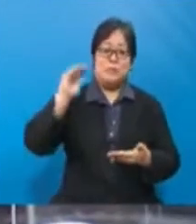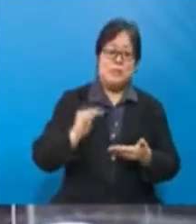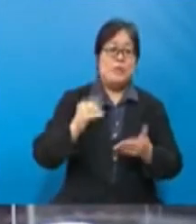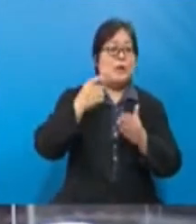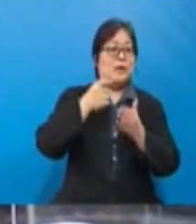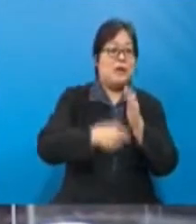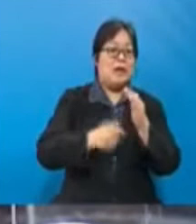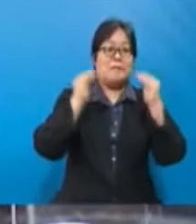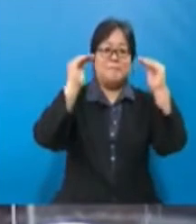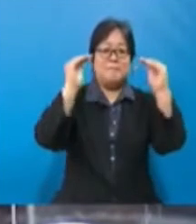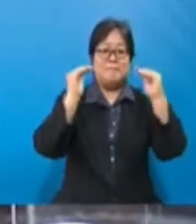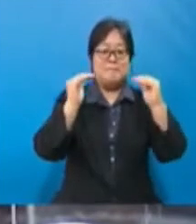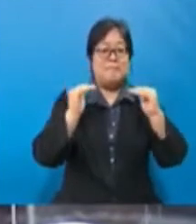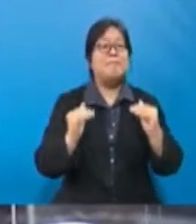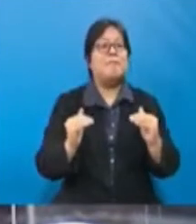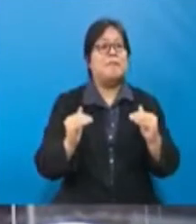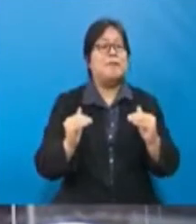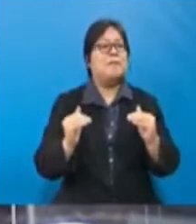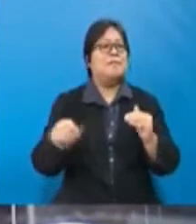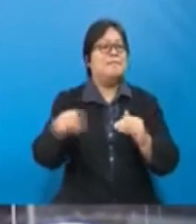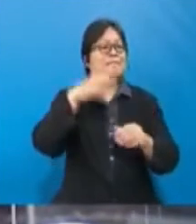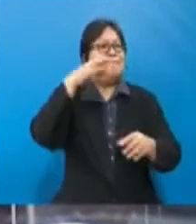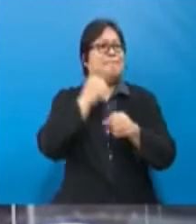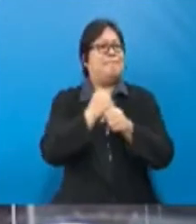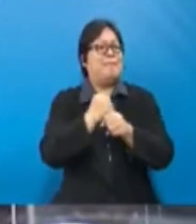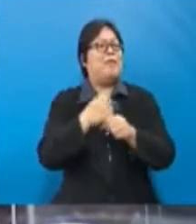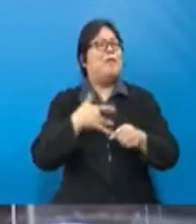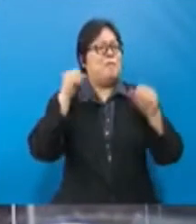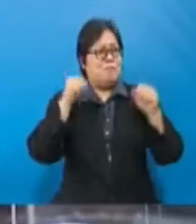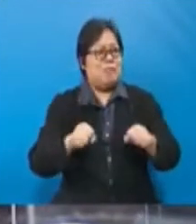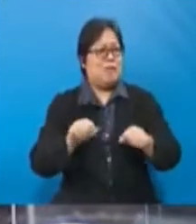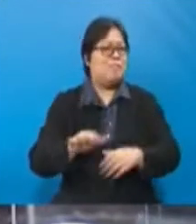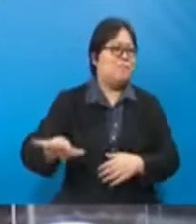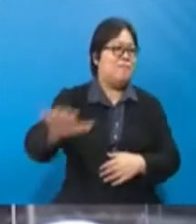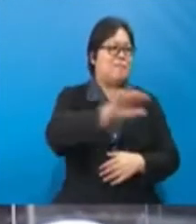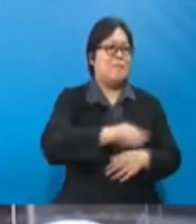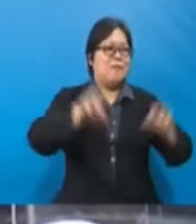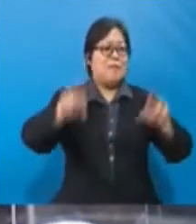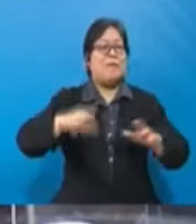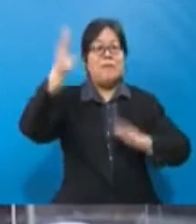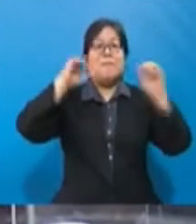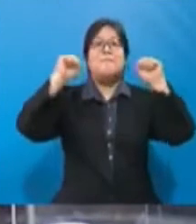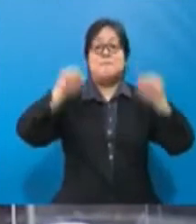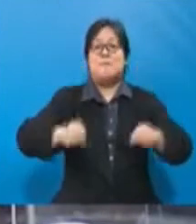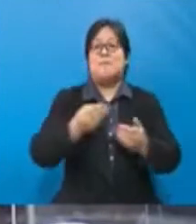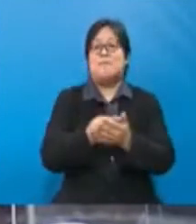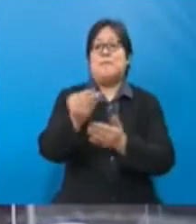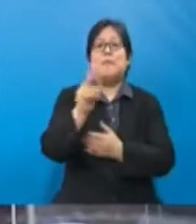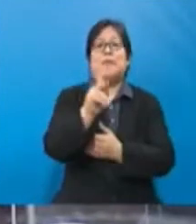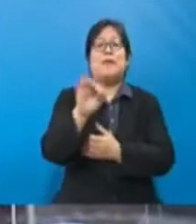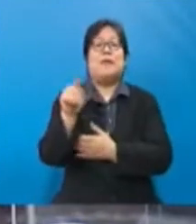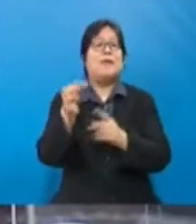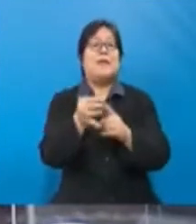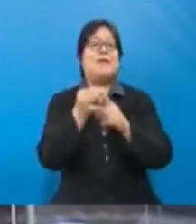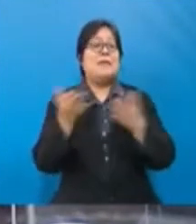Penurunan harga secara perperingkat ini diyakini akan membolehkan lebih ramai rakyat Malaysia mampu membeli kek